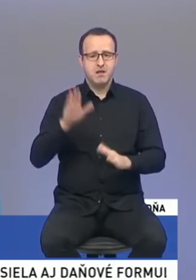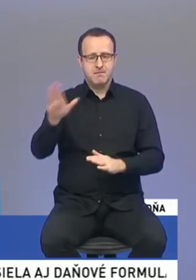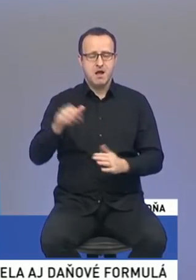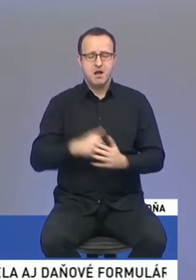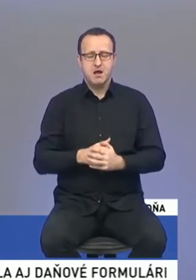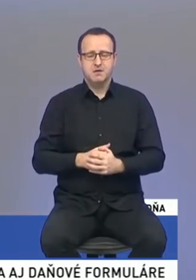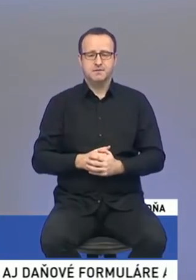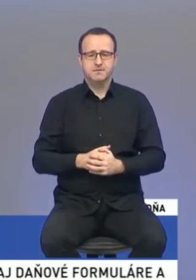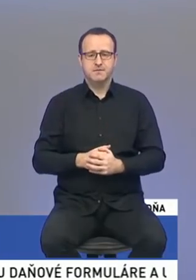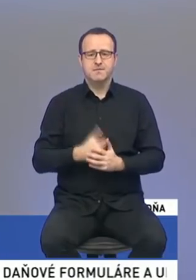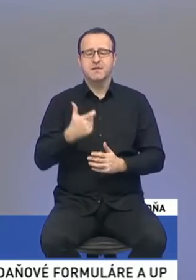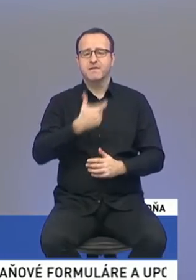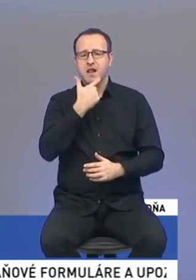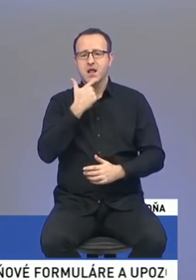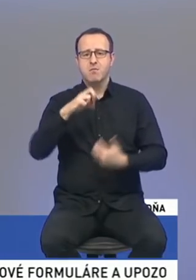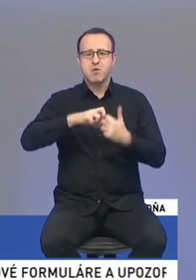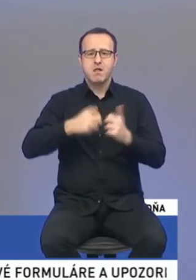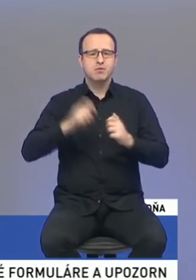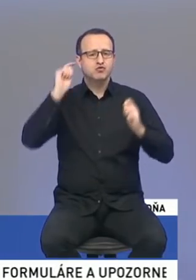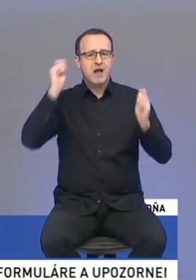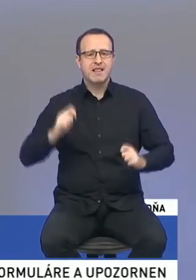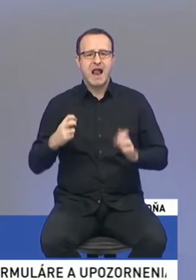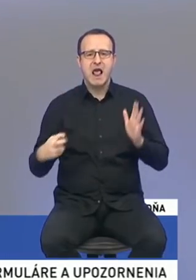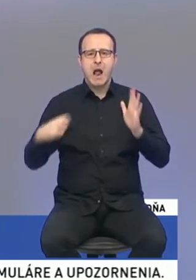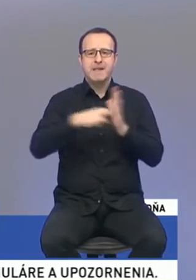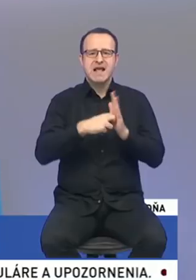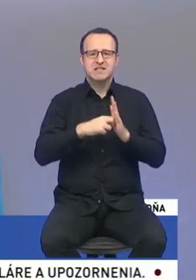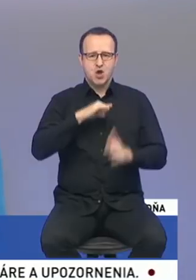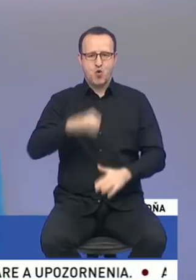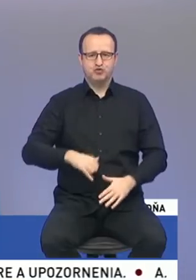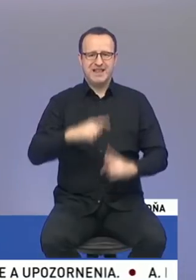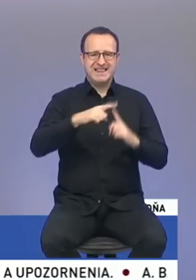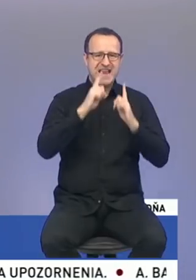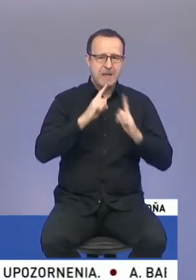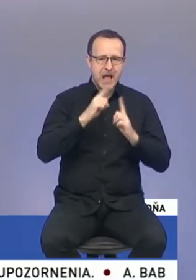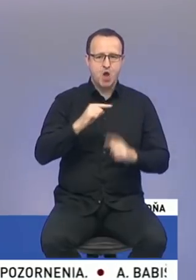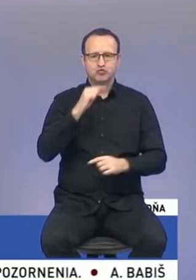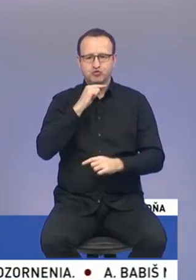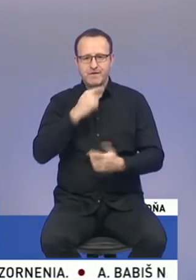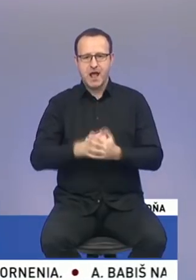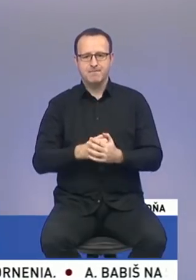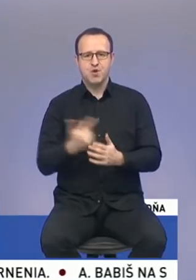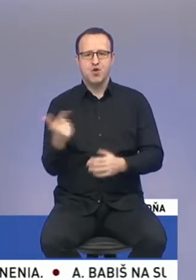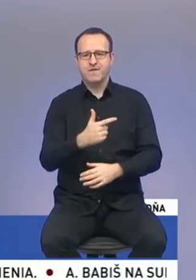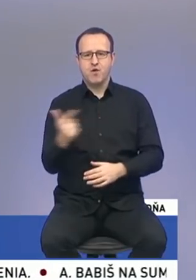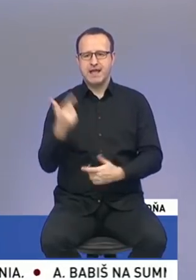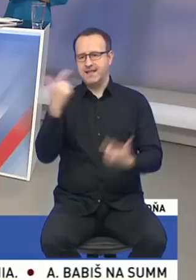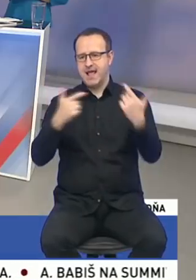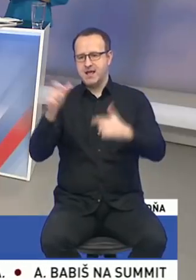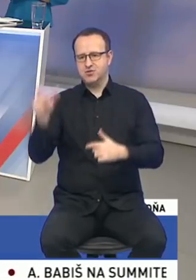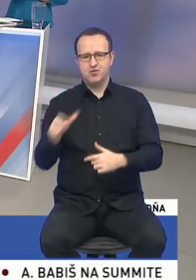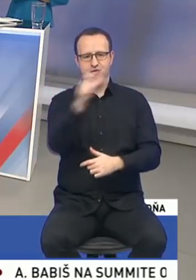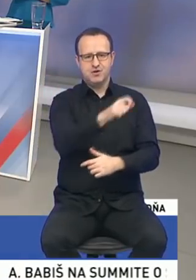problémy a kauzy s trémov, s ožužovou. Takže to je ten dvojaký metr. Samozrejme, môžete zareagovať, alebo môžeme sa